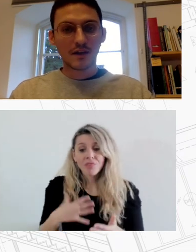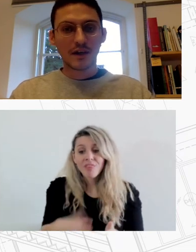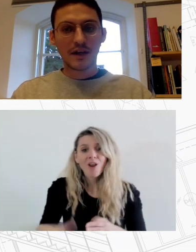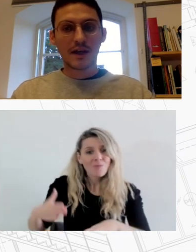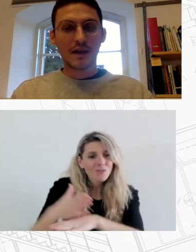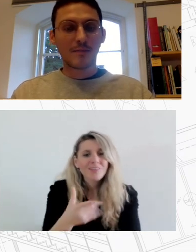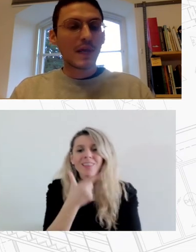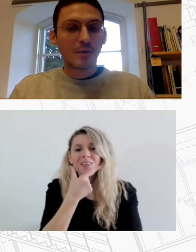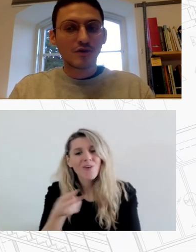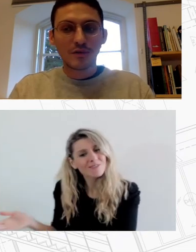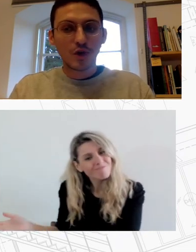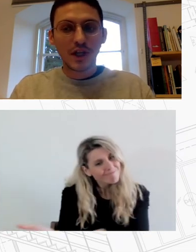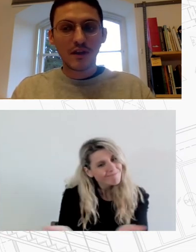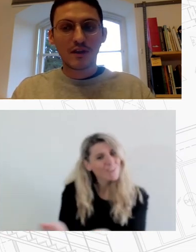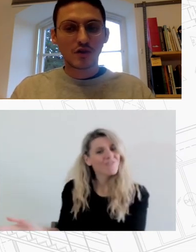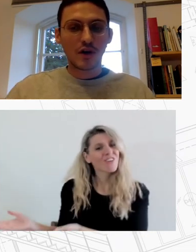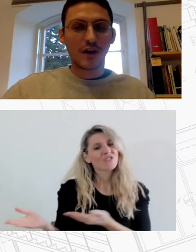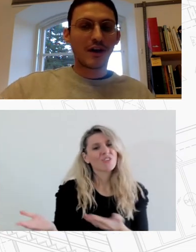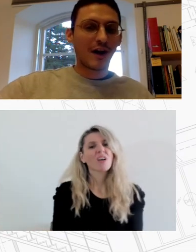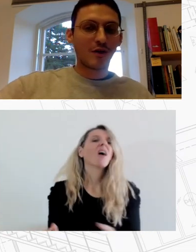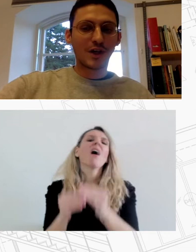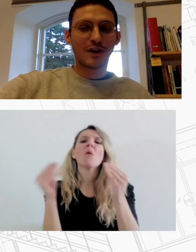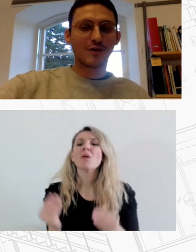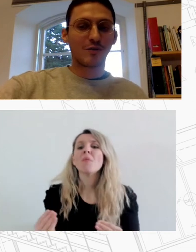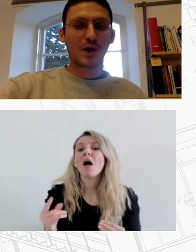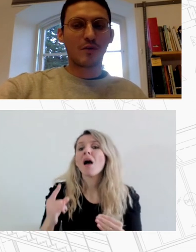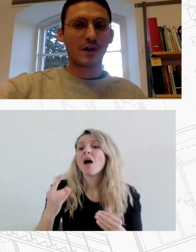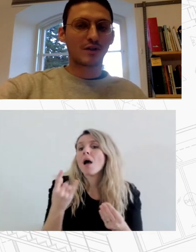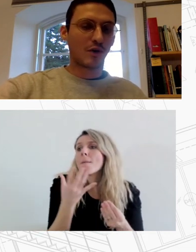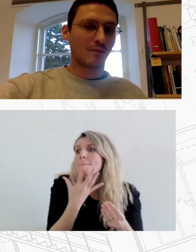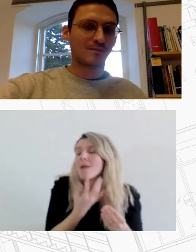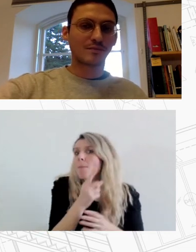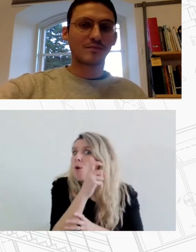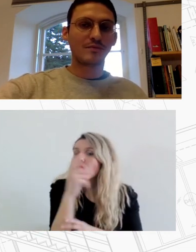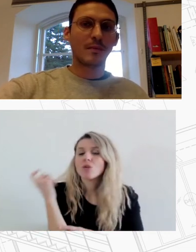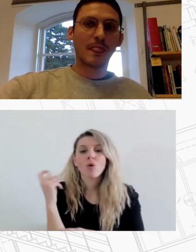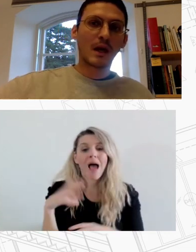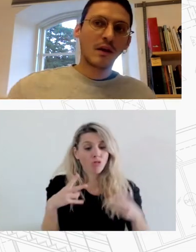μία πρόσβαση που είναι ήδη δύσκολη ακόμη και για τον τοπικό πληθυσμό